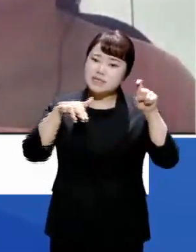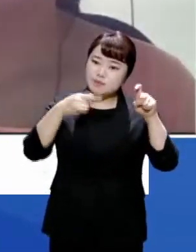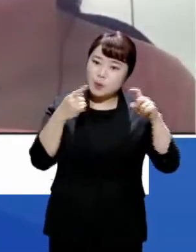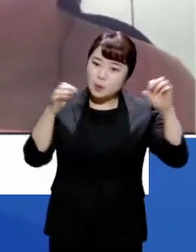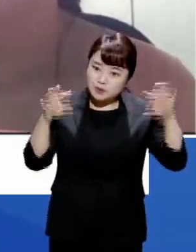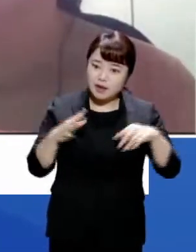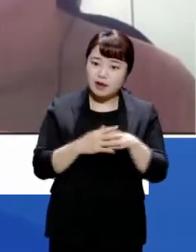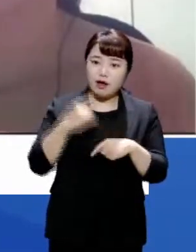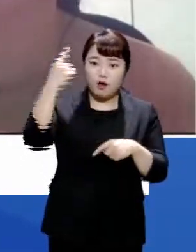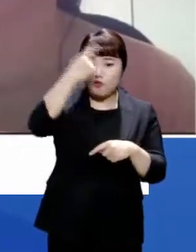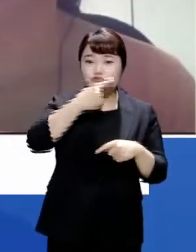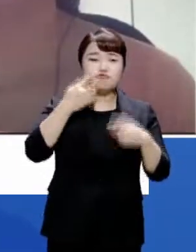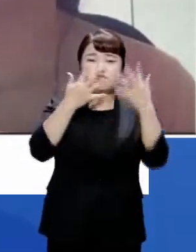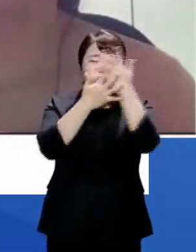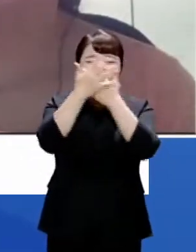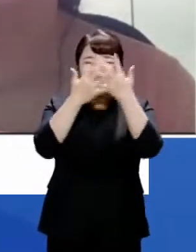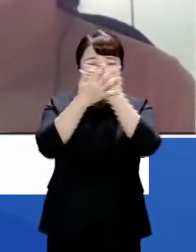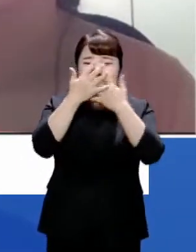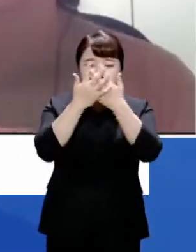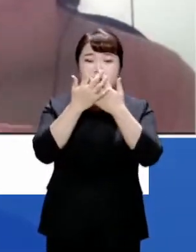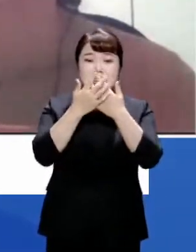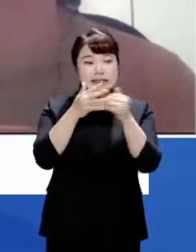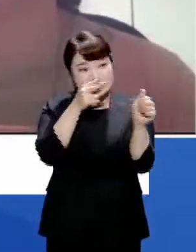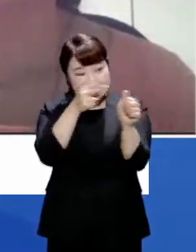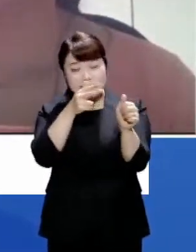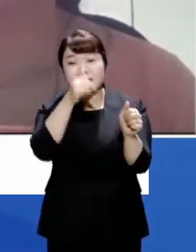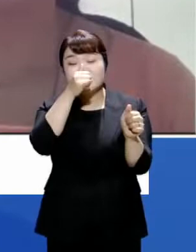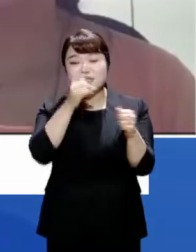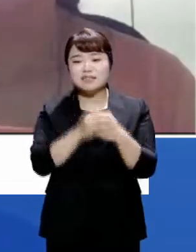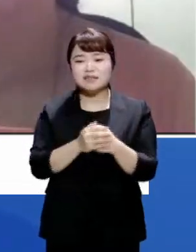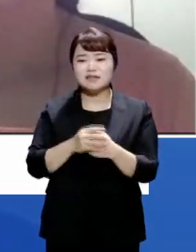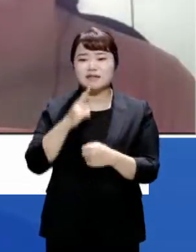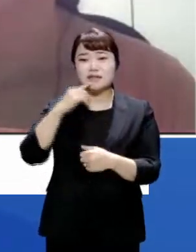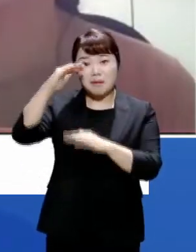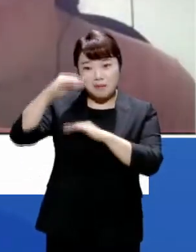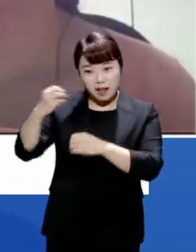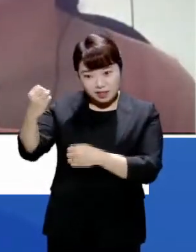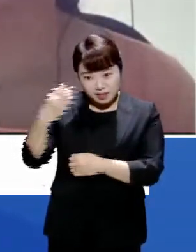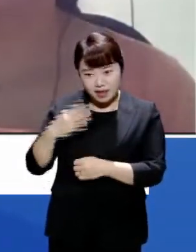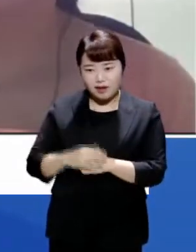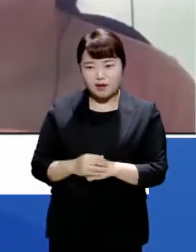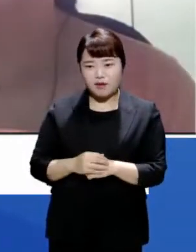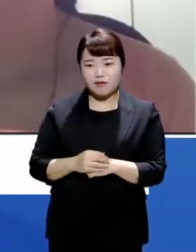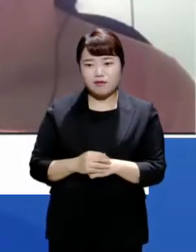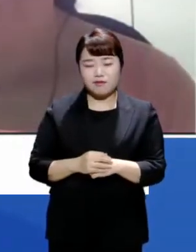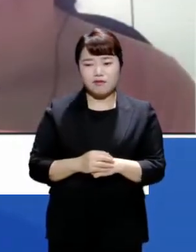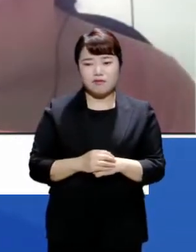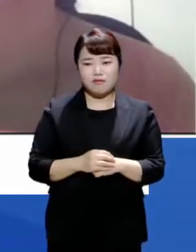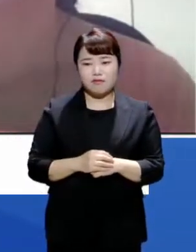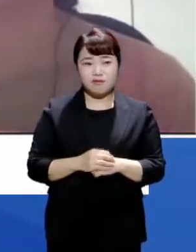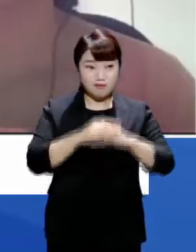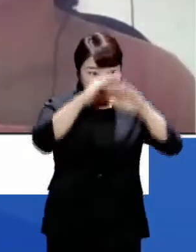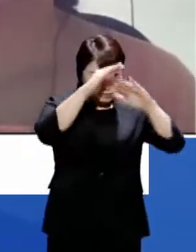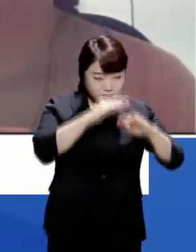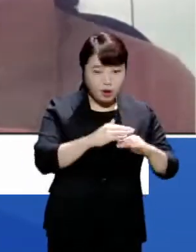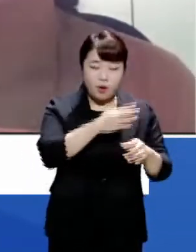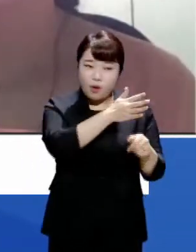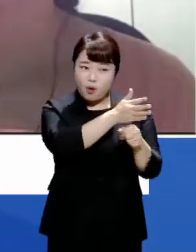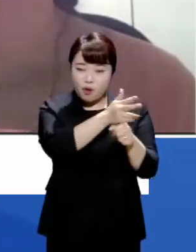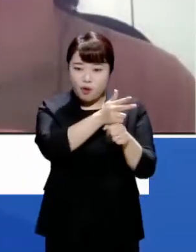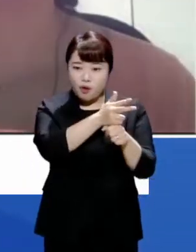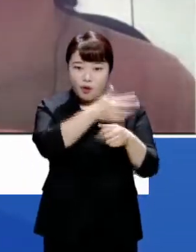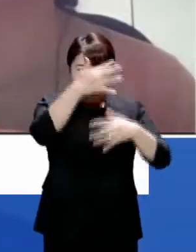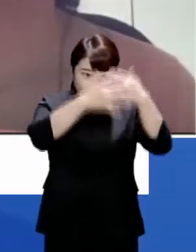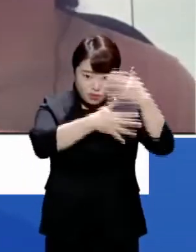모자이크 처리돼서 나오시는데요. 그분이 말씀하신 그 내용은 효율성을 논한 장면이었습니다. 학교를